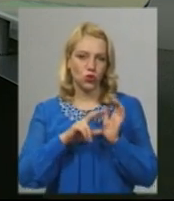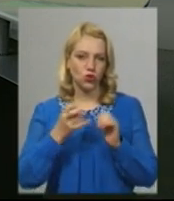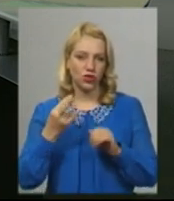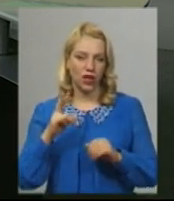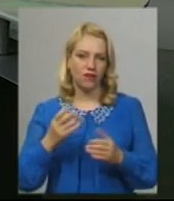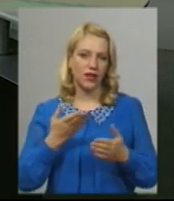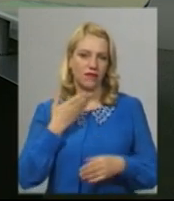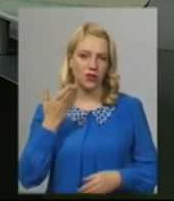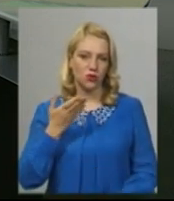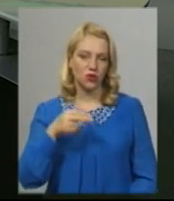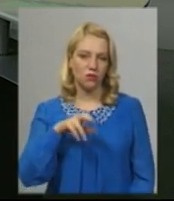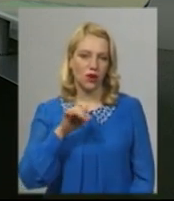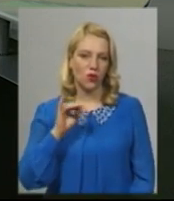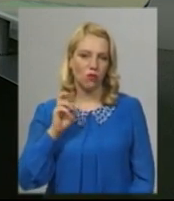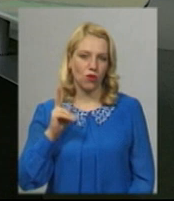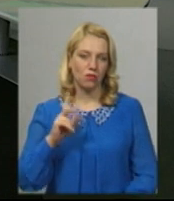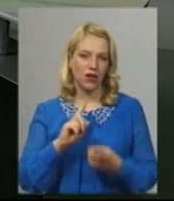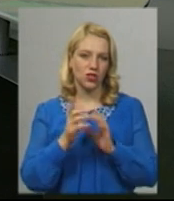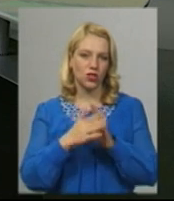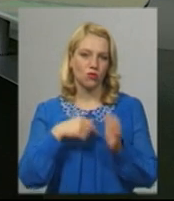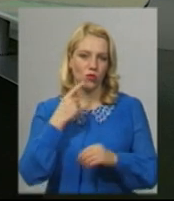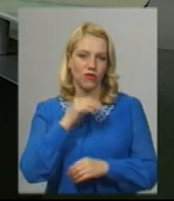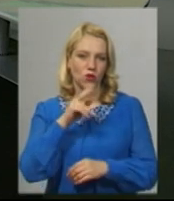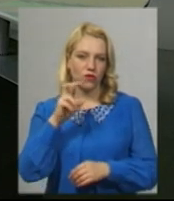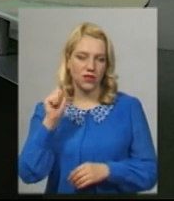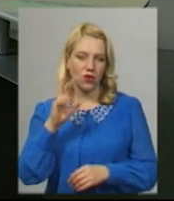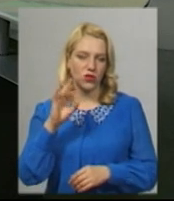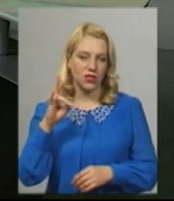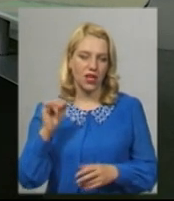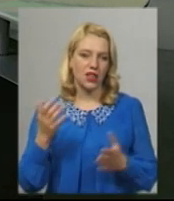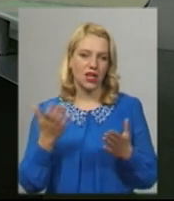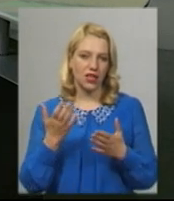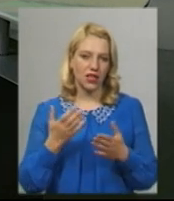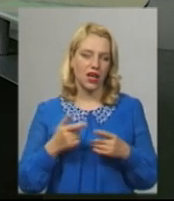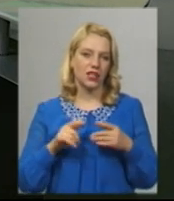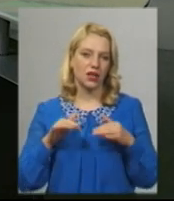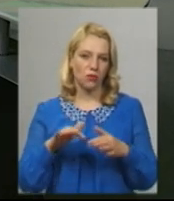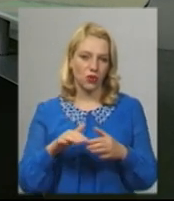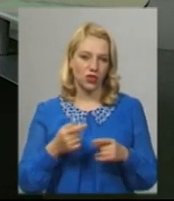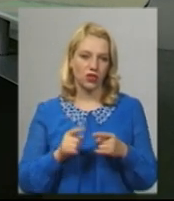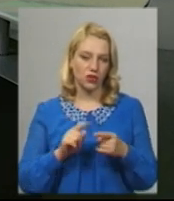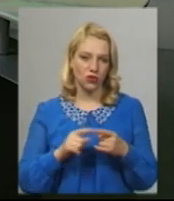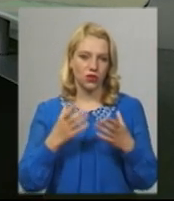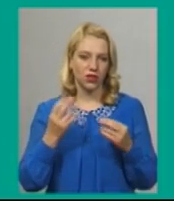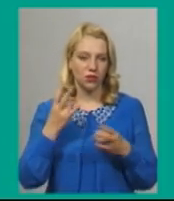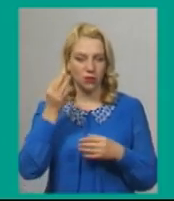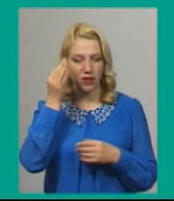ведуча Світлана Поробок та диктор жестової мови Оксана Фіновська Які події дня, варто пригадати, дивимося далі